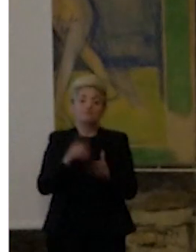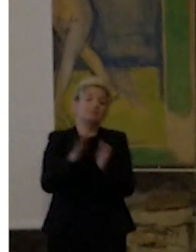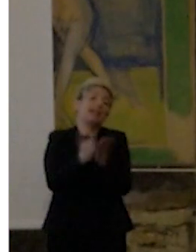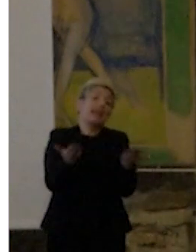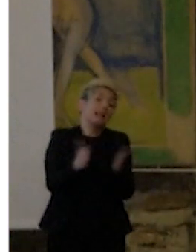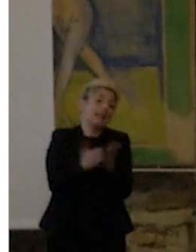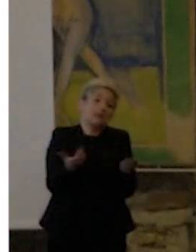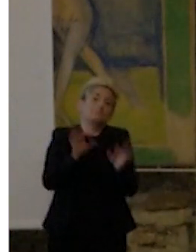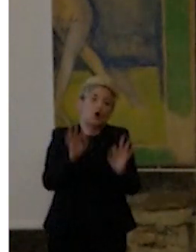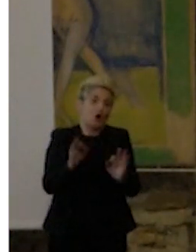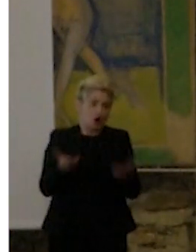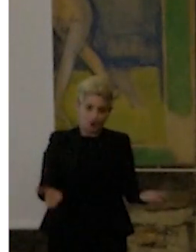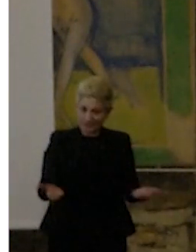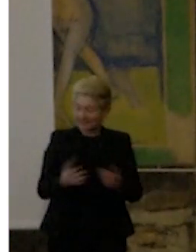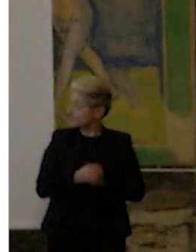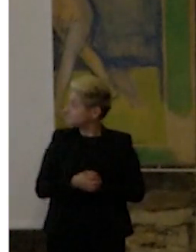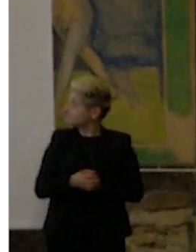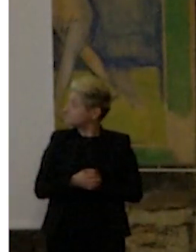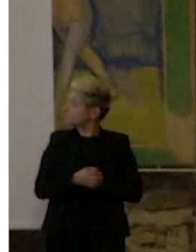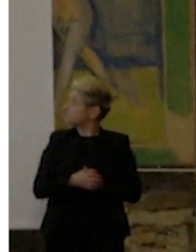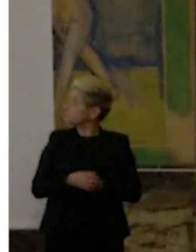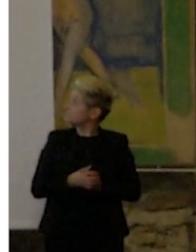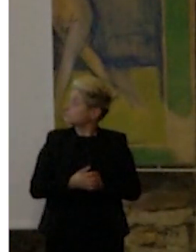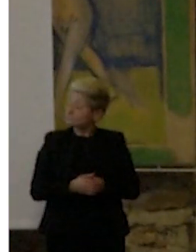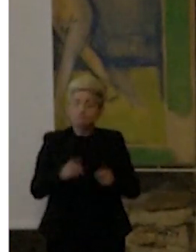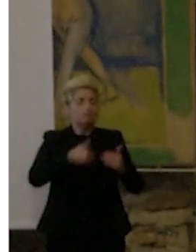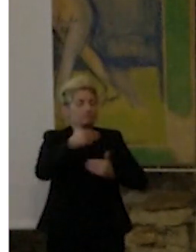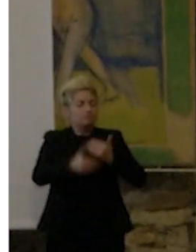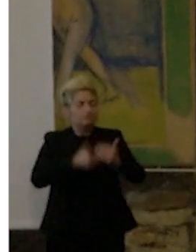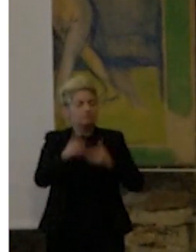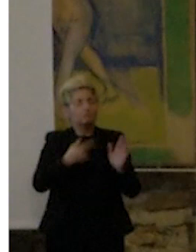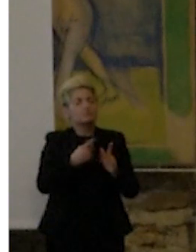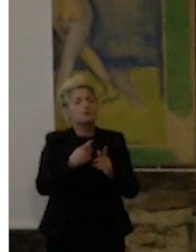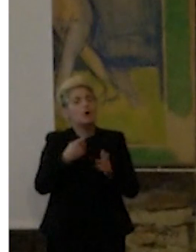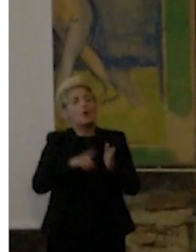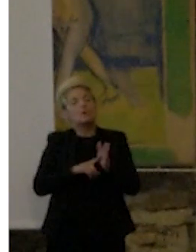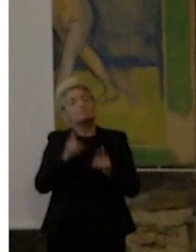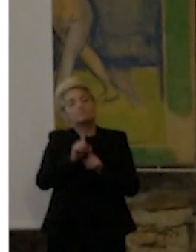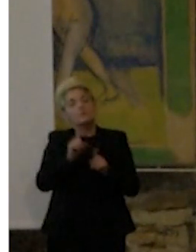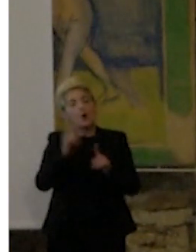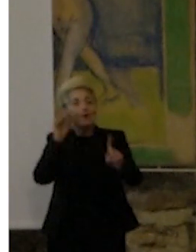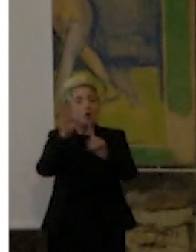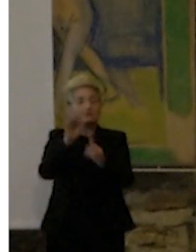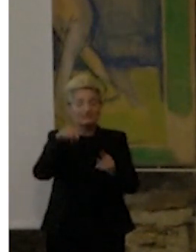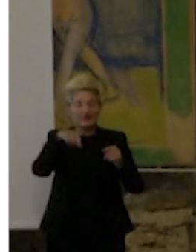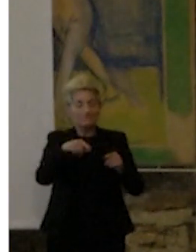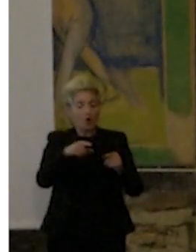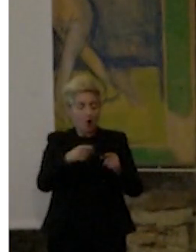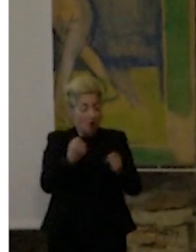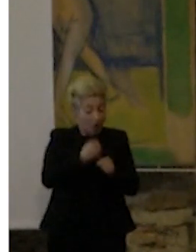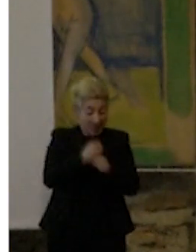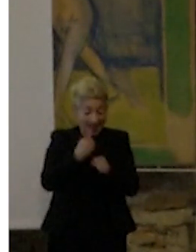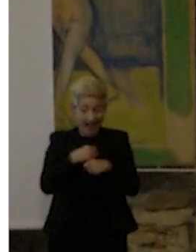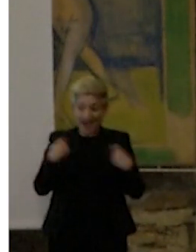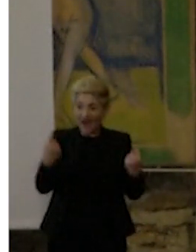si usa così. Andiamo un avanti. La funzione ultima poi di tutto questo lavoro, ovviamente, ed è questo un lavoro